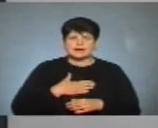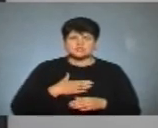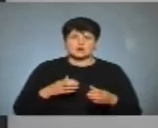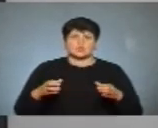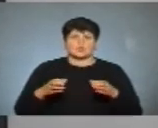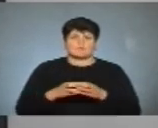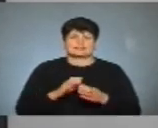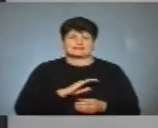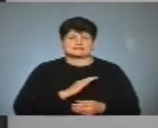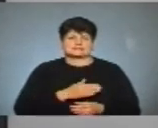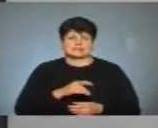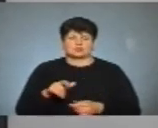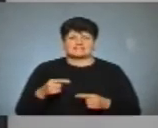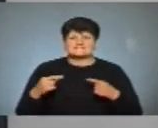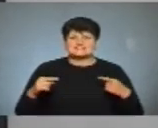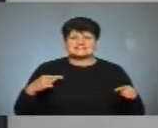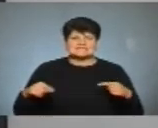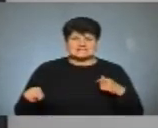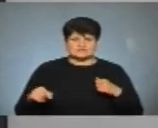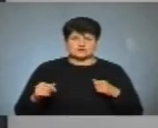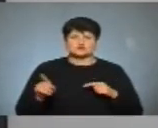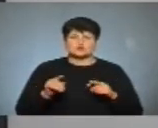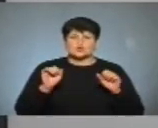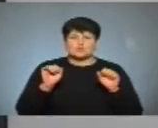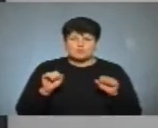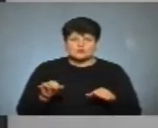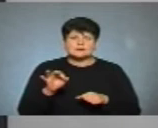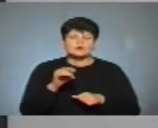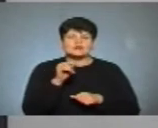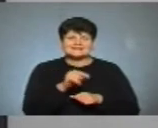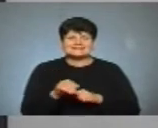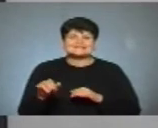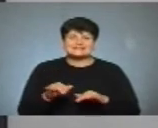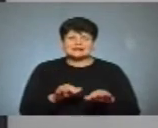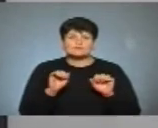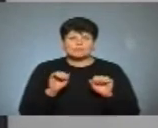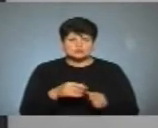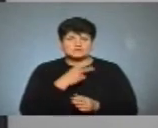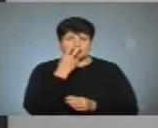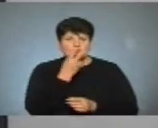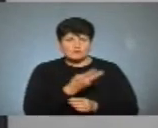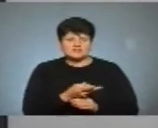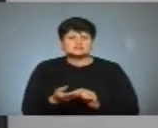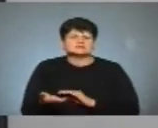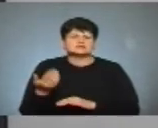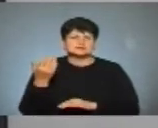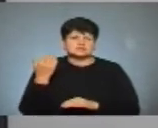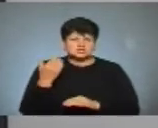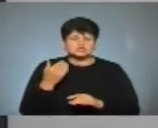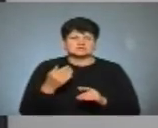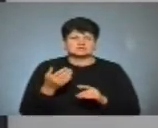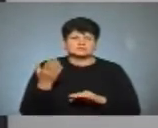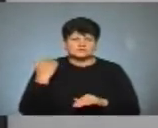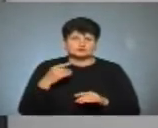команда, сила людей, відрізняється від інших, що про її діяльність політичну можна побачити значно раніше, ніж виборча